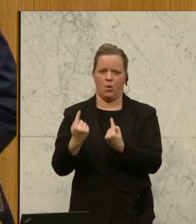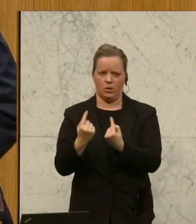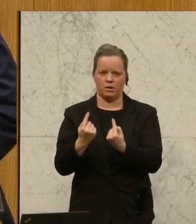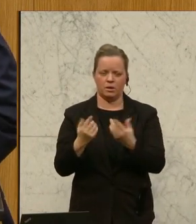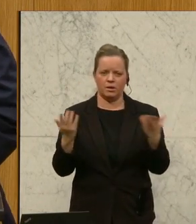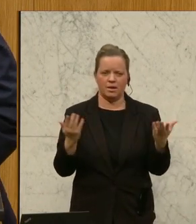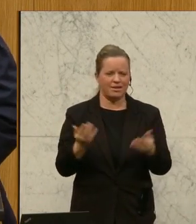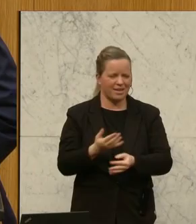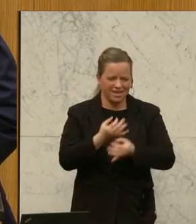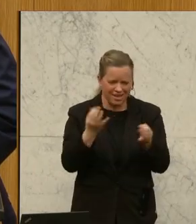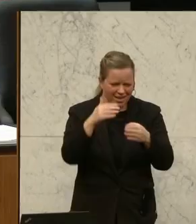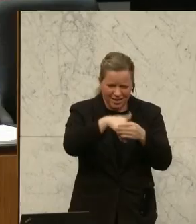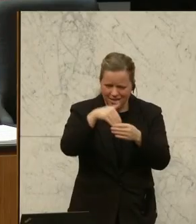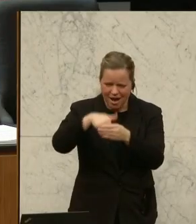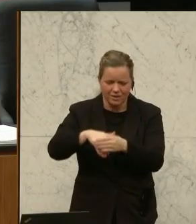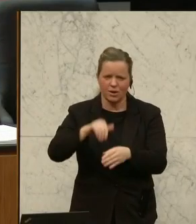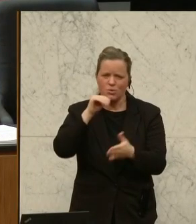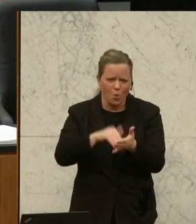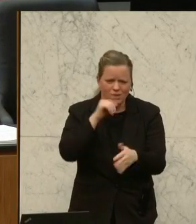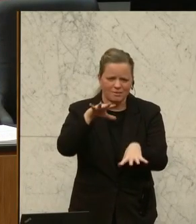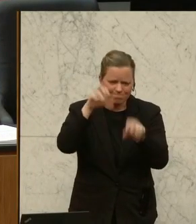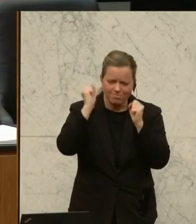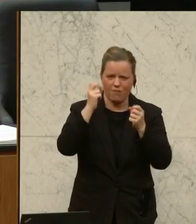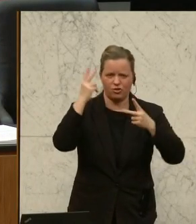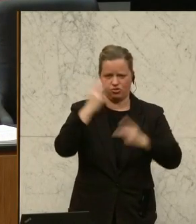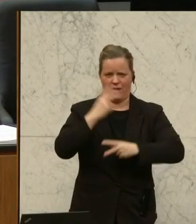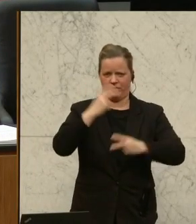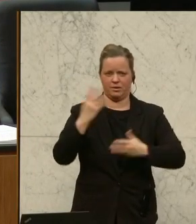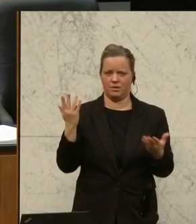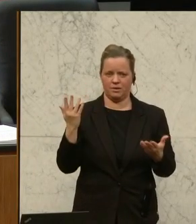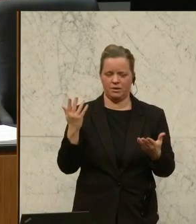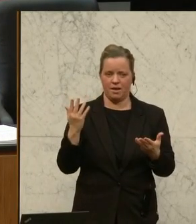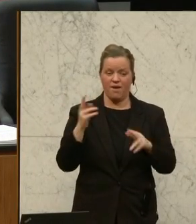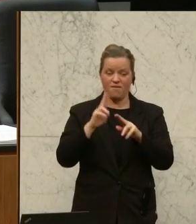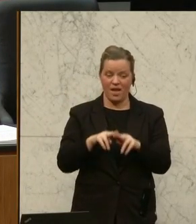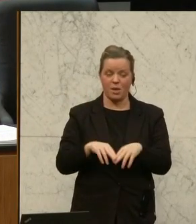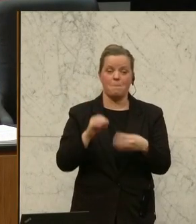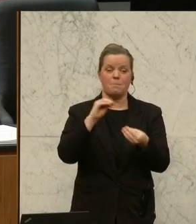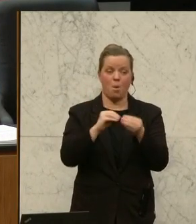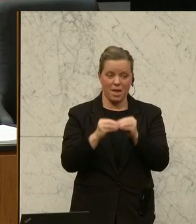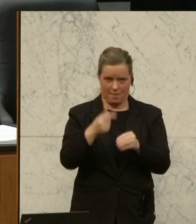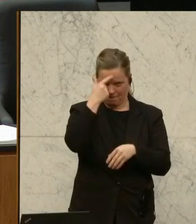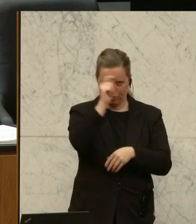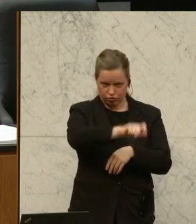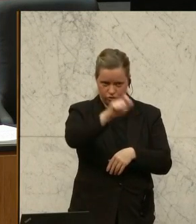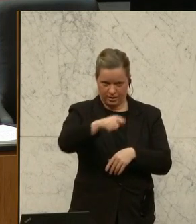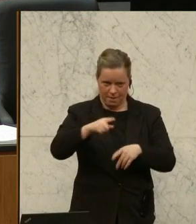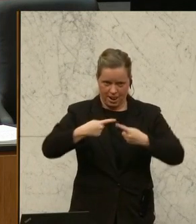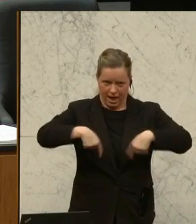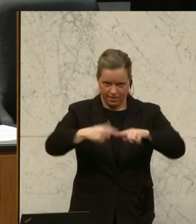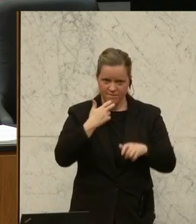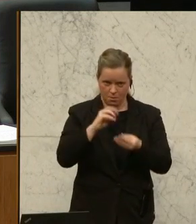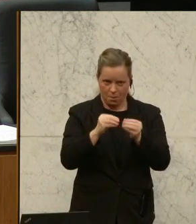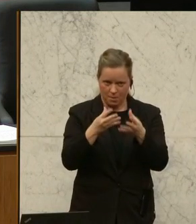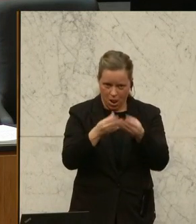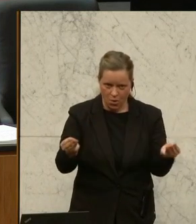Sie haben schlicht und ergreifend noch immer nicht verstanden, dass dann, wenn man die Probleme der Menschen in diesem Land lösen will,